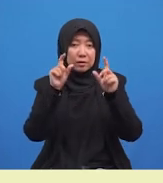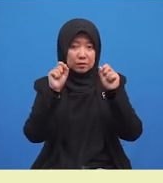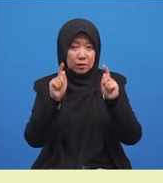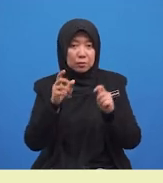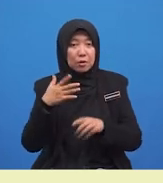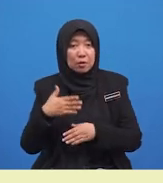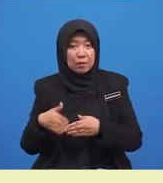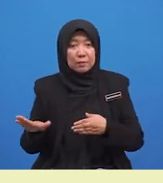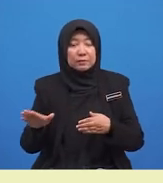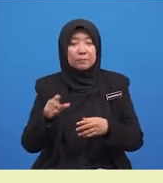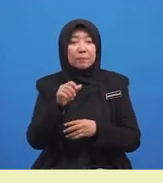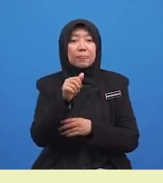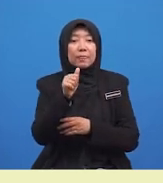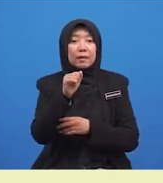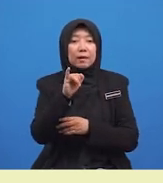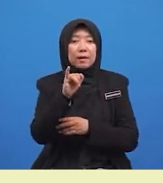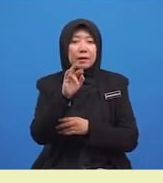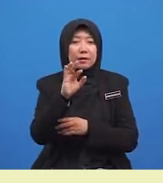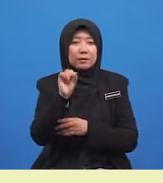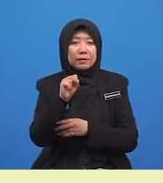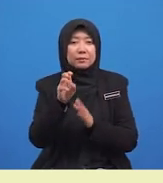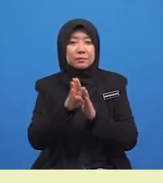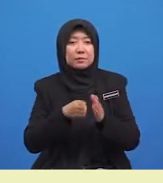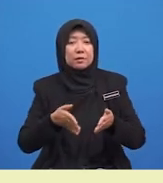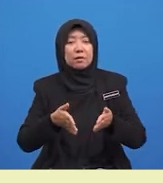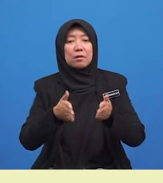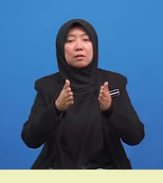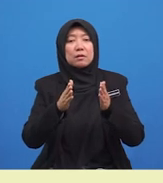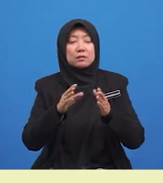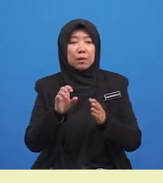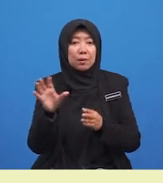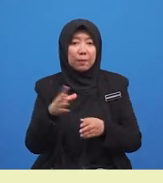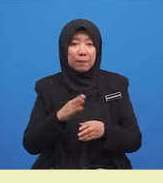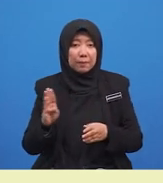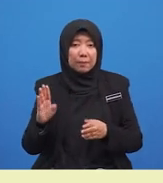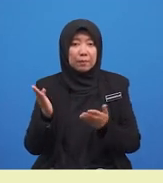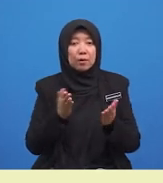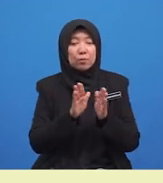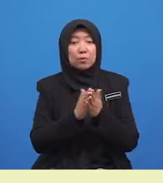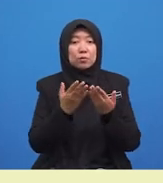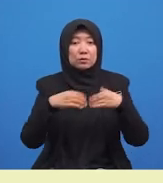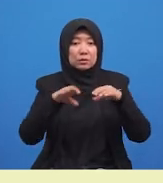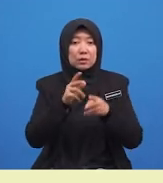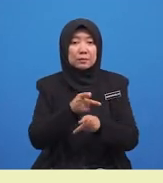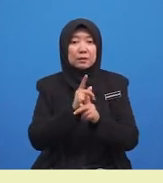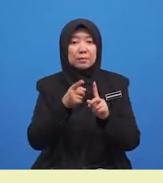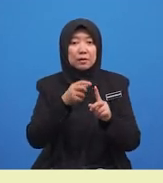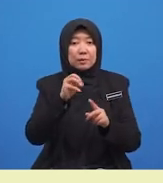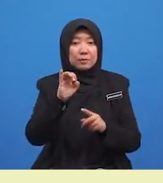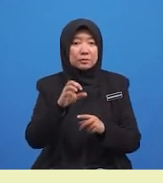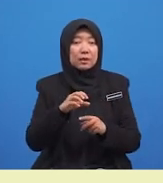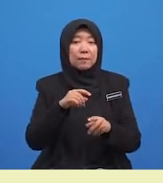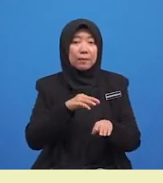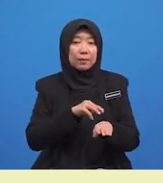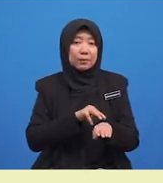Iris berjalan sambil membawa buku cerita yang dipinjam daripada Mecing pada